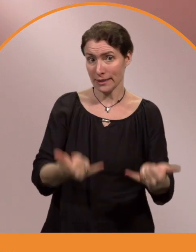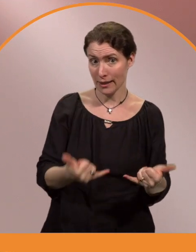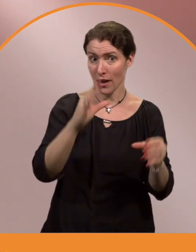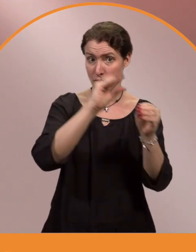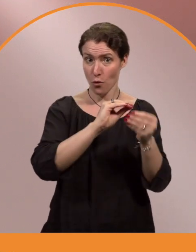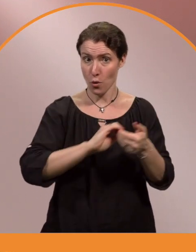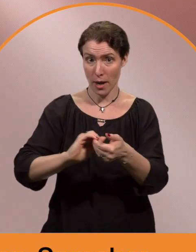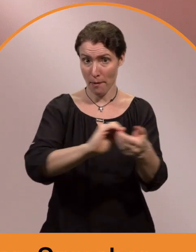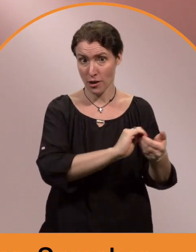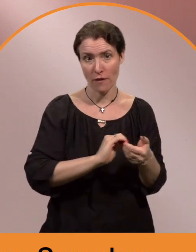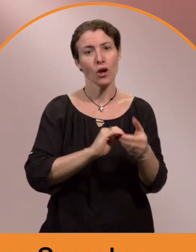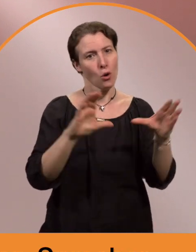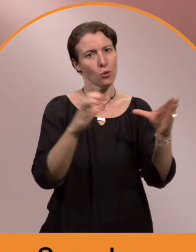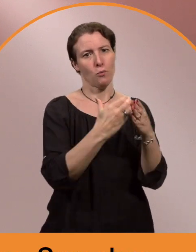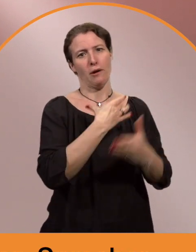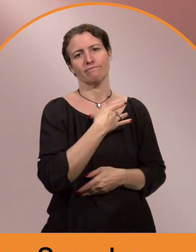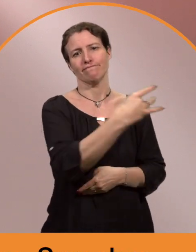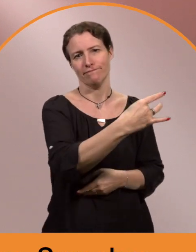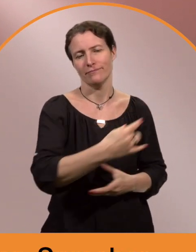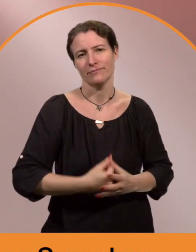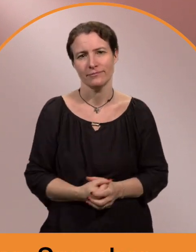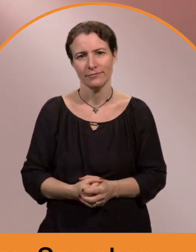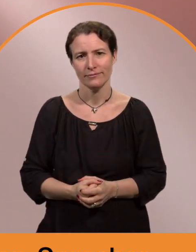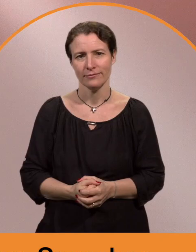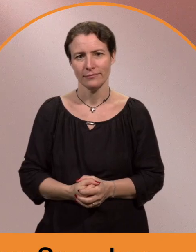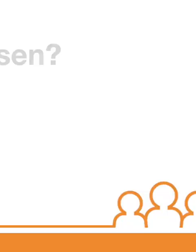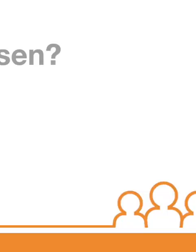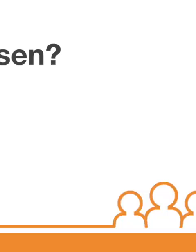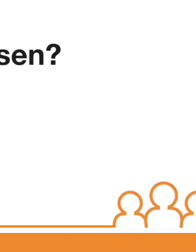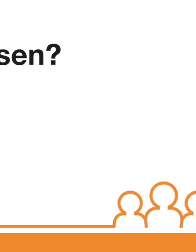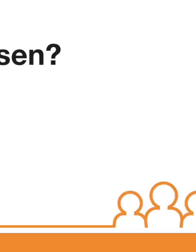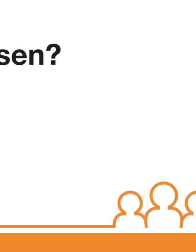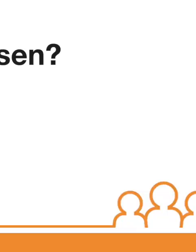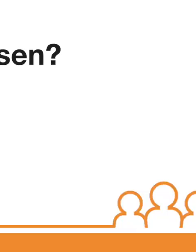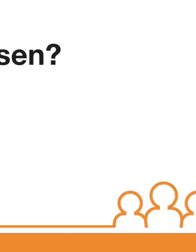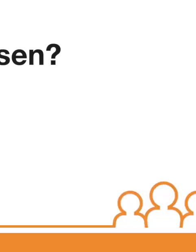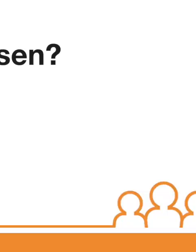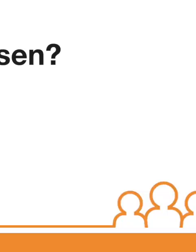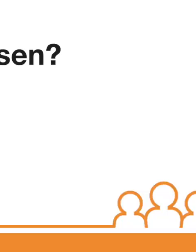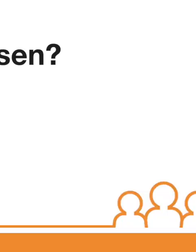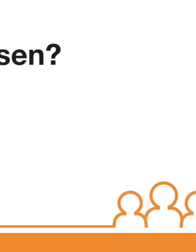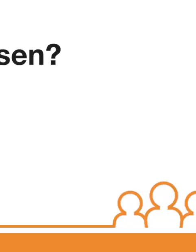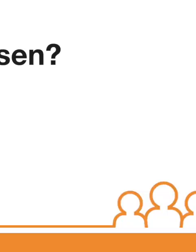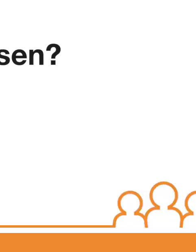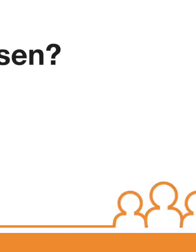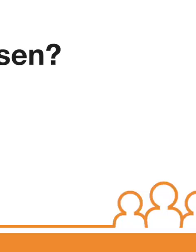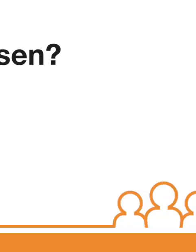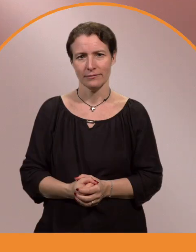immer in der Wohngemeinschaft Gruppensprecher. Was sind deine Interessen?